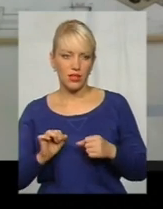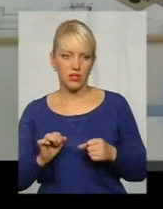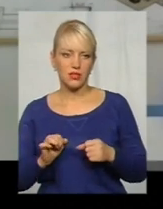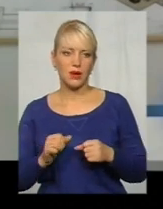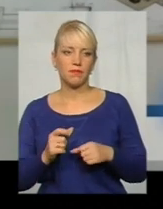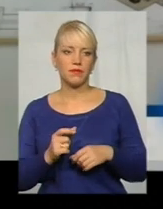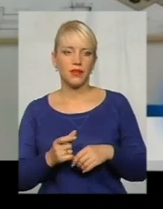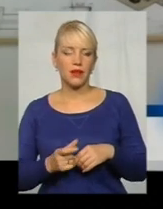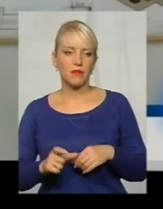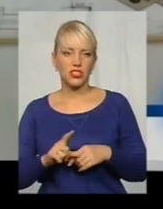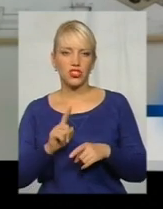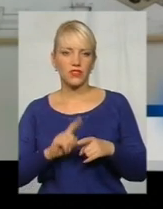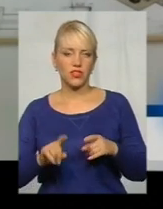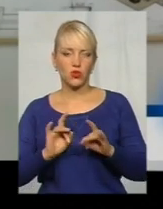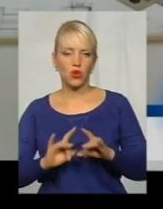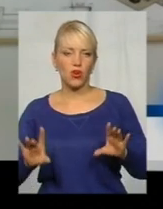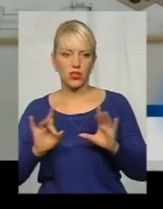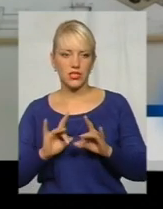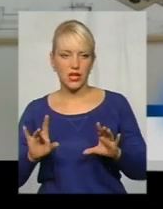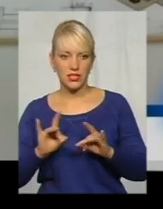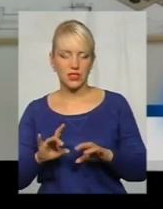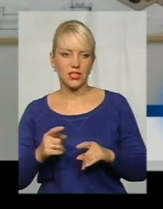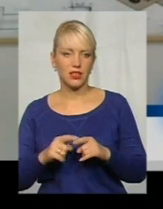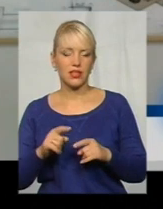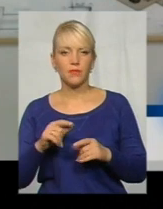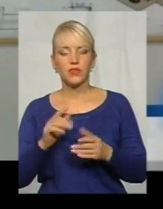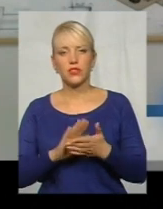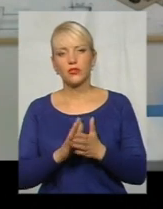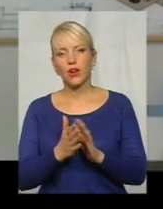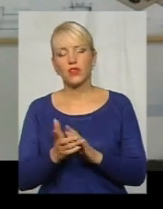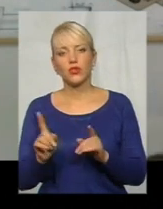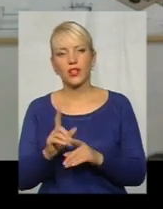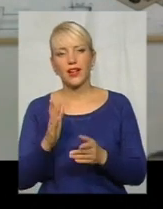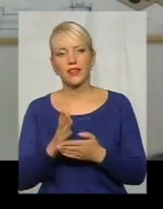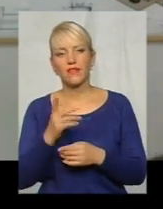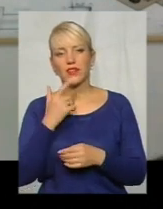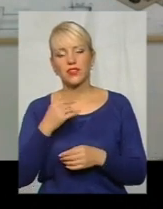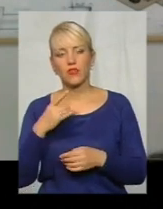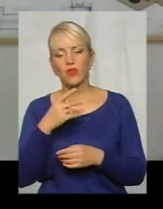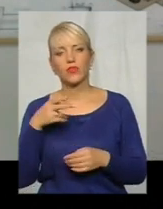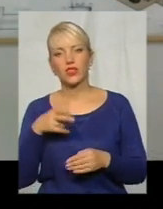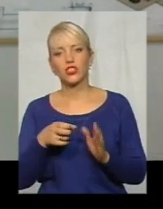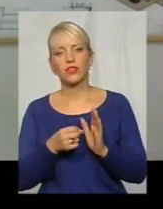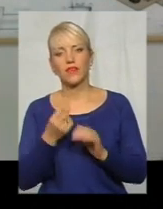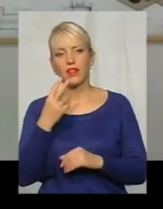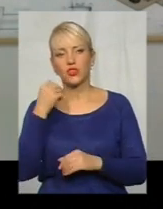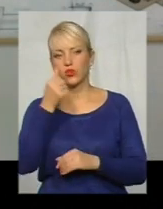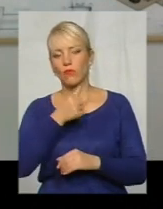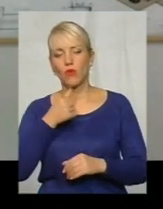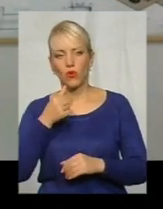швидко роз'яснити ситуацію, яка склалася в Красилівському районі у 2012 році